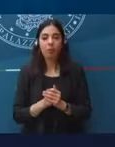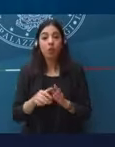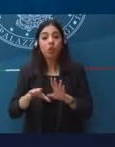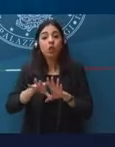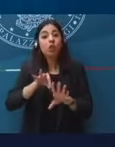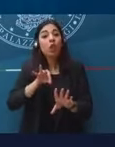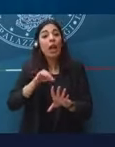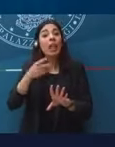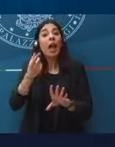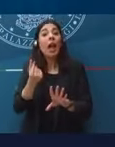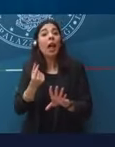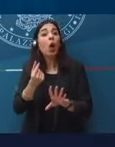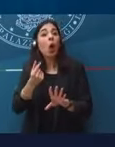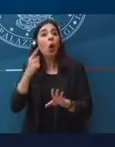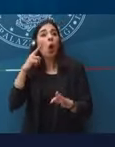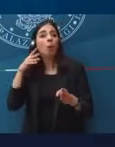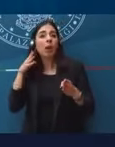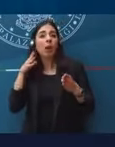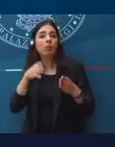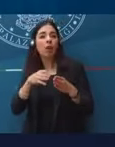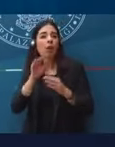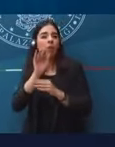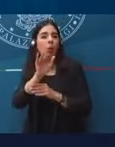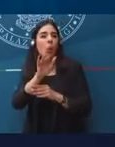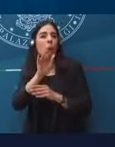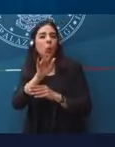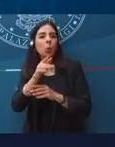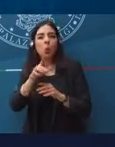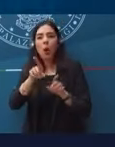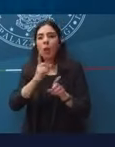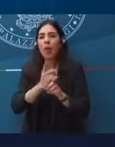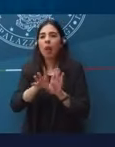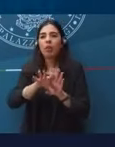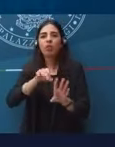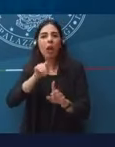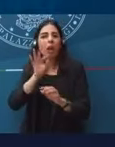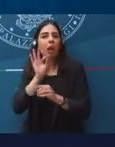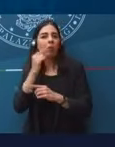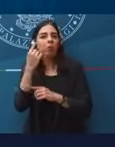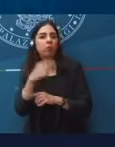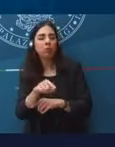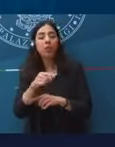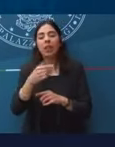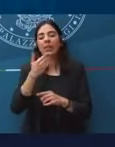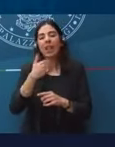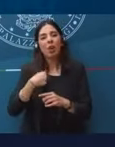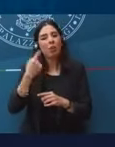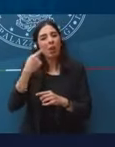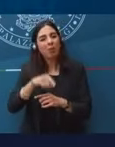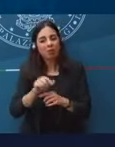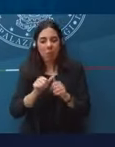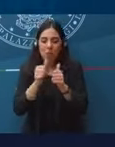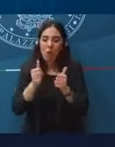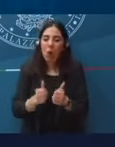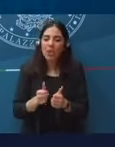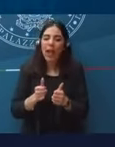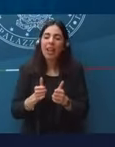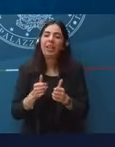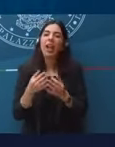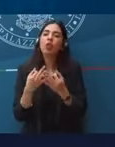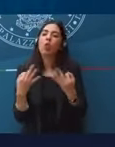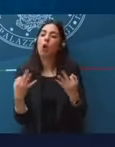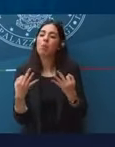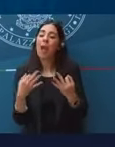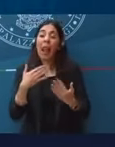in un indirizzo, si programma il futuro, eccetera, secondo me forse appartengono di più alla normalità che non all'emergenza.